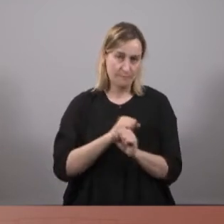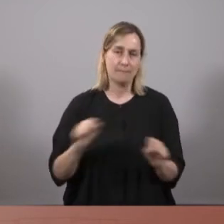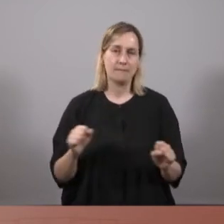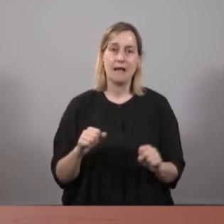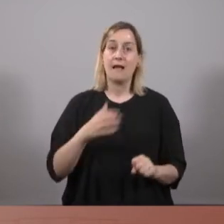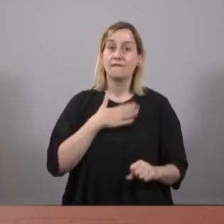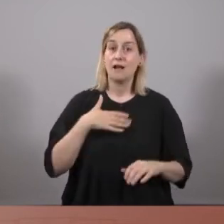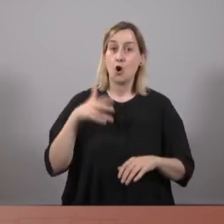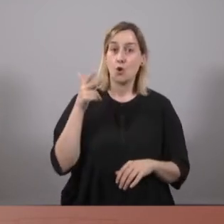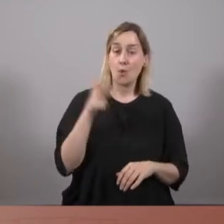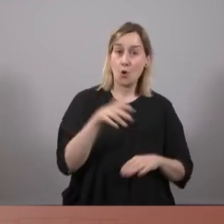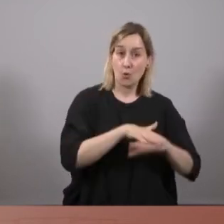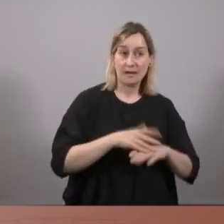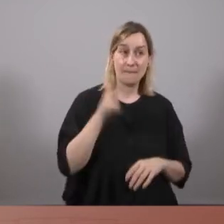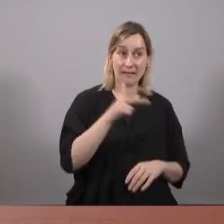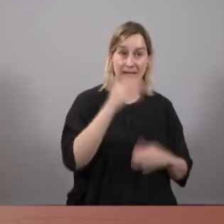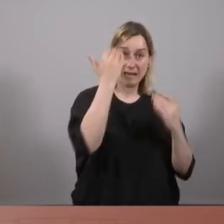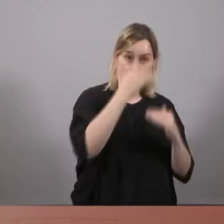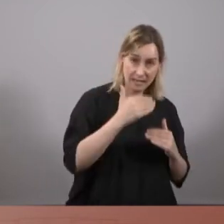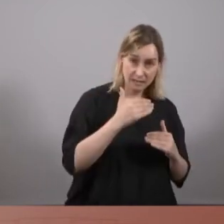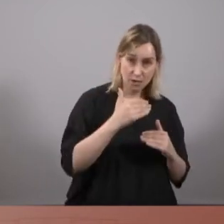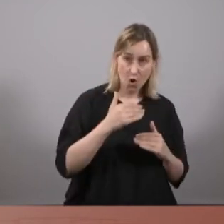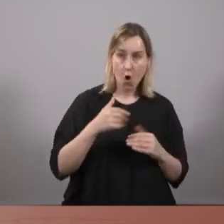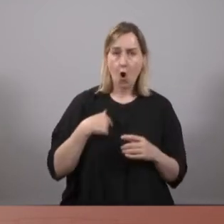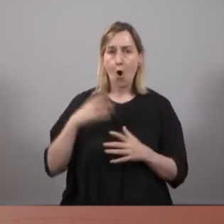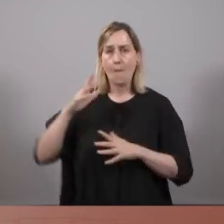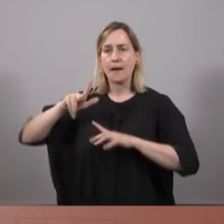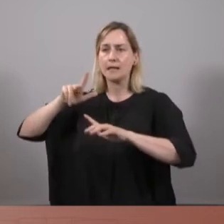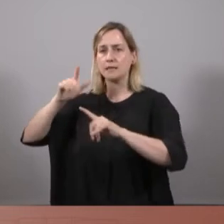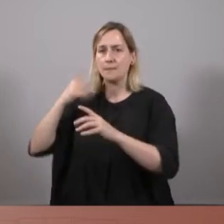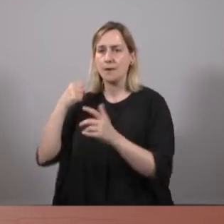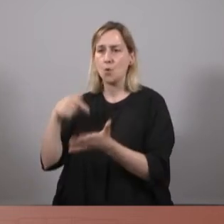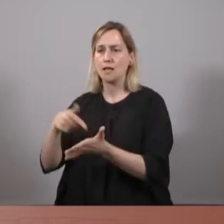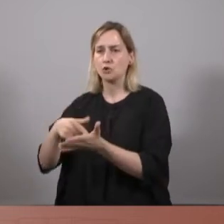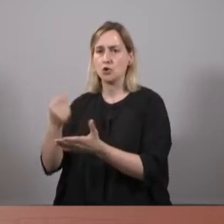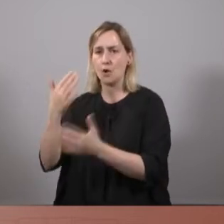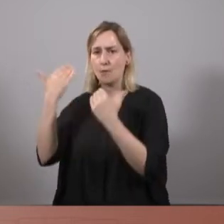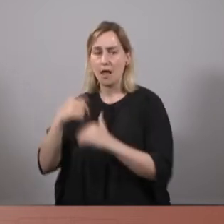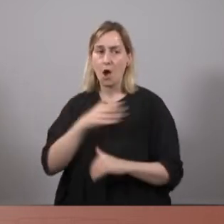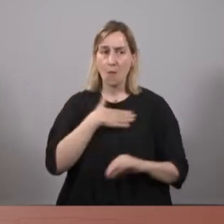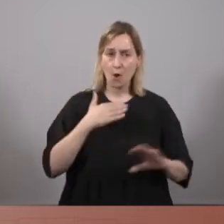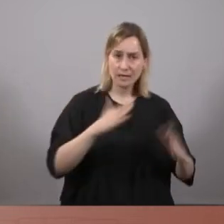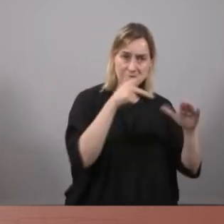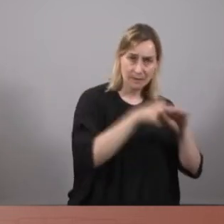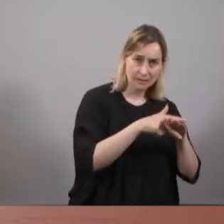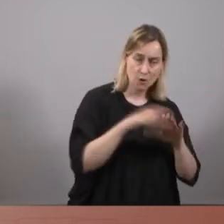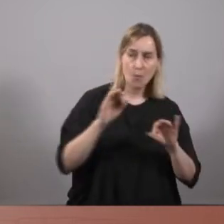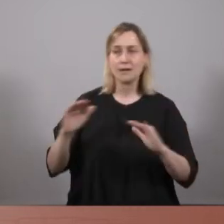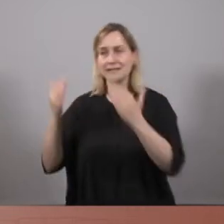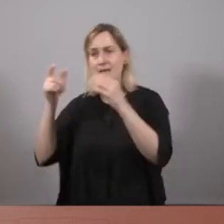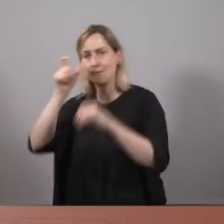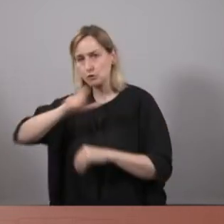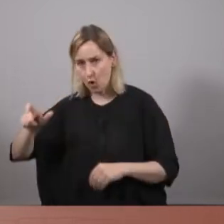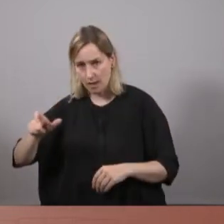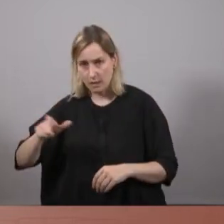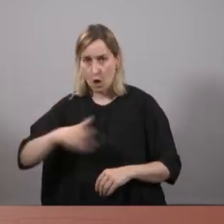governar pel dret a l'habitatge o per l'especulació immobiliària? Vol rescatar bancs o persones? Vol